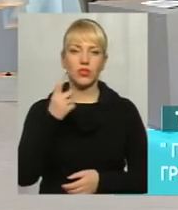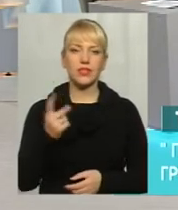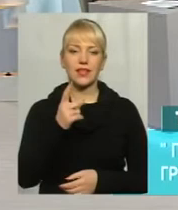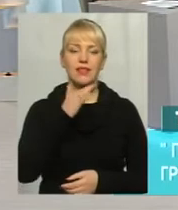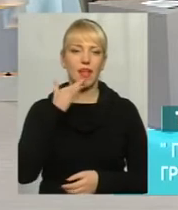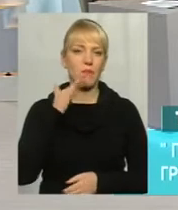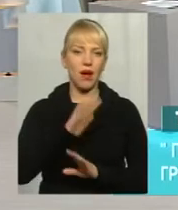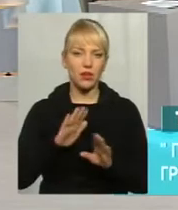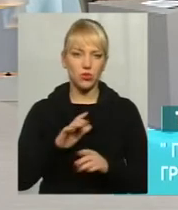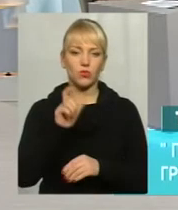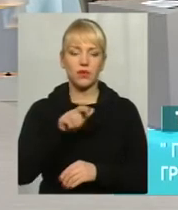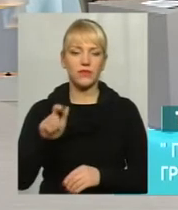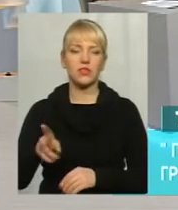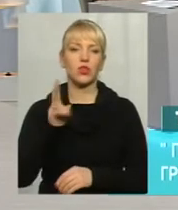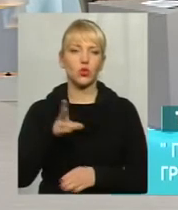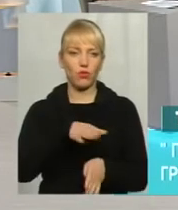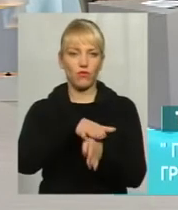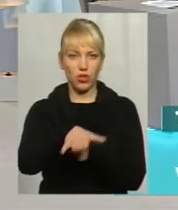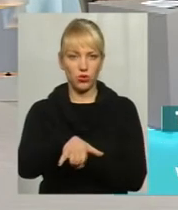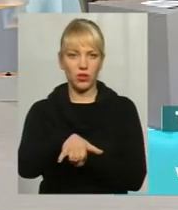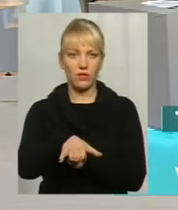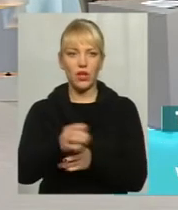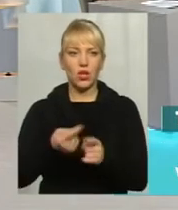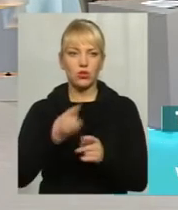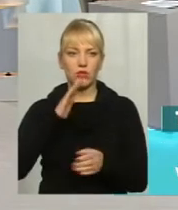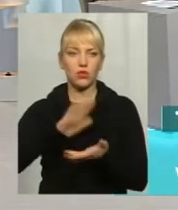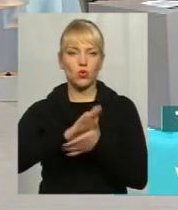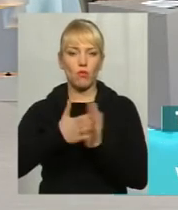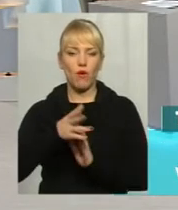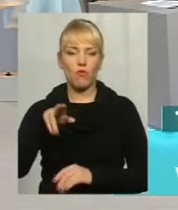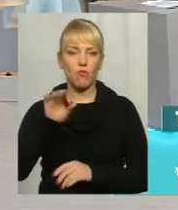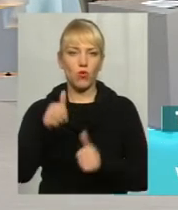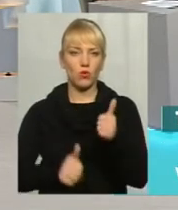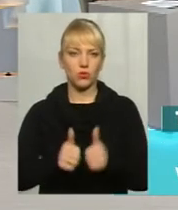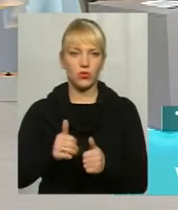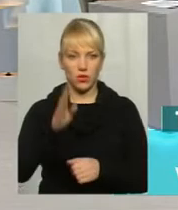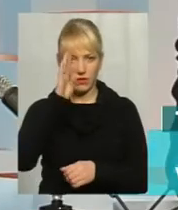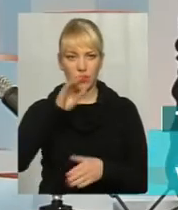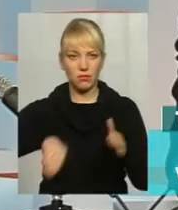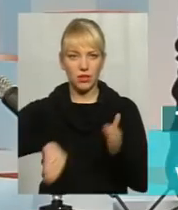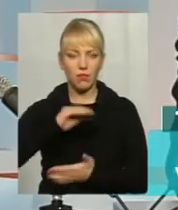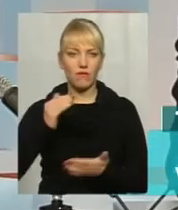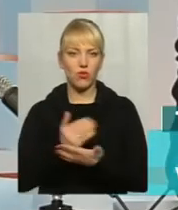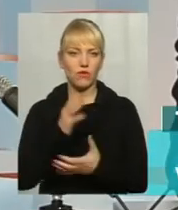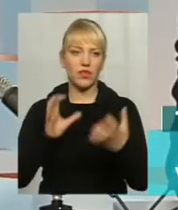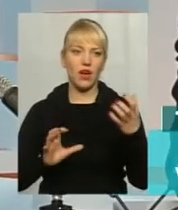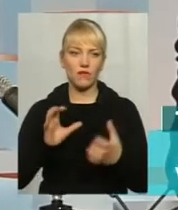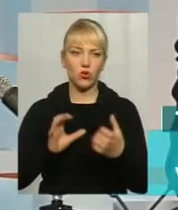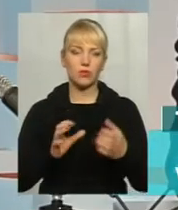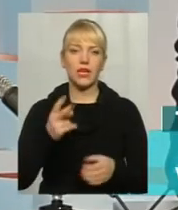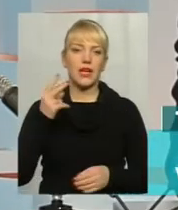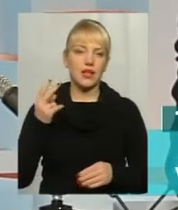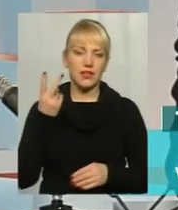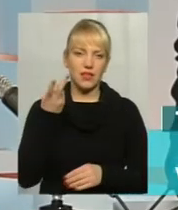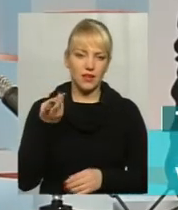перевізників, який виконав ту нашу умову по конкурсу. Він придбав нові автобуси, він придбав 8 нових